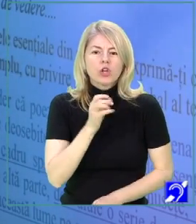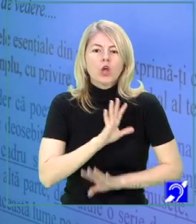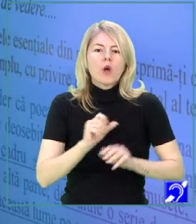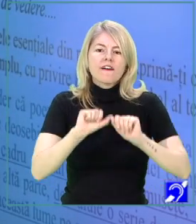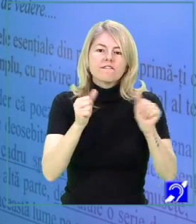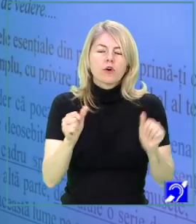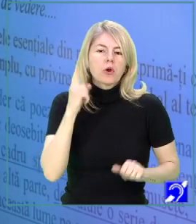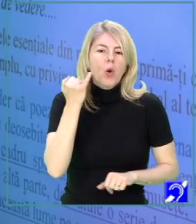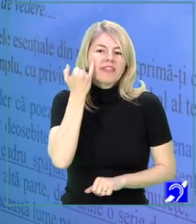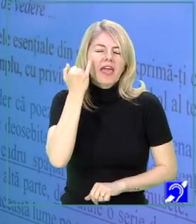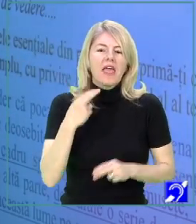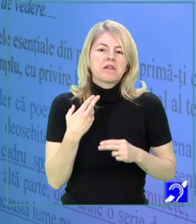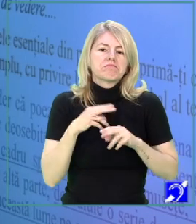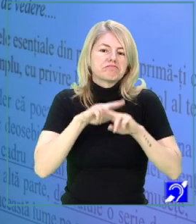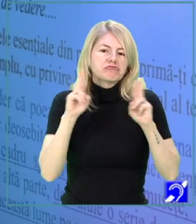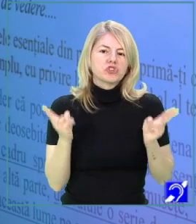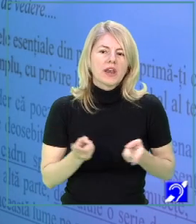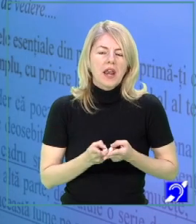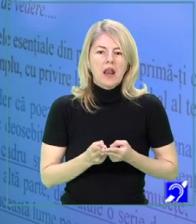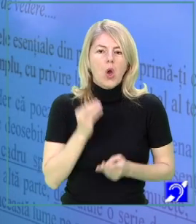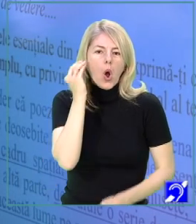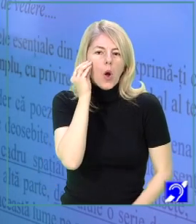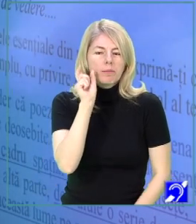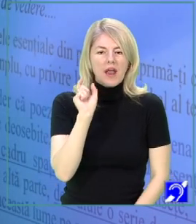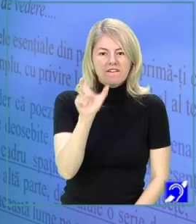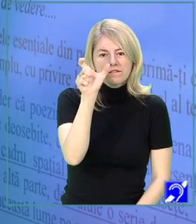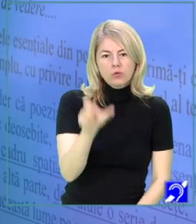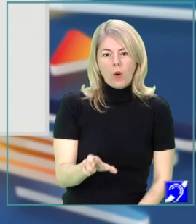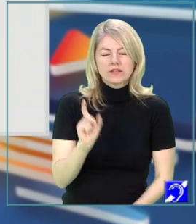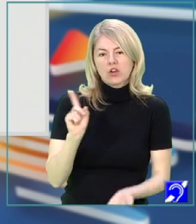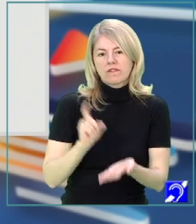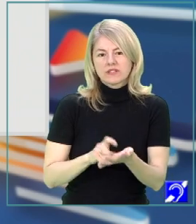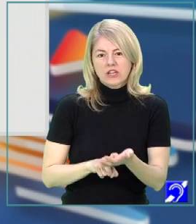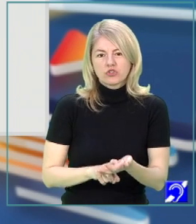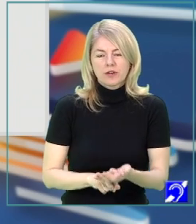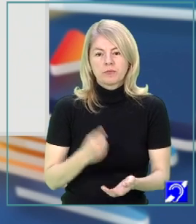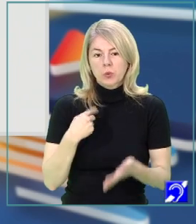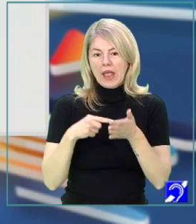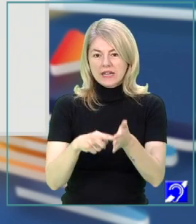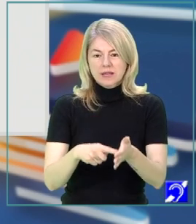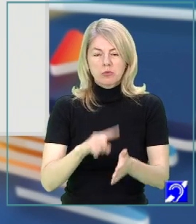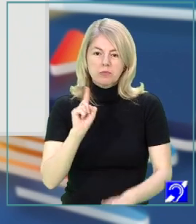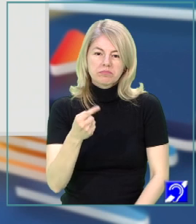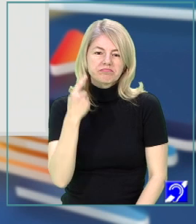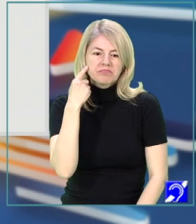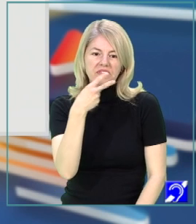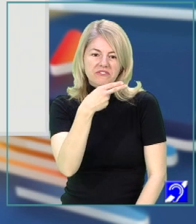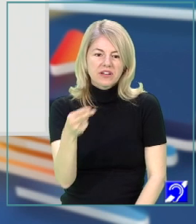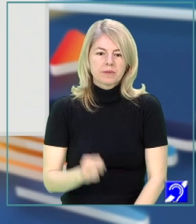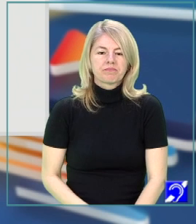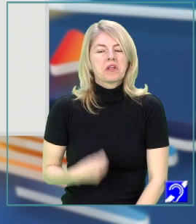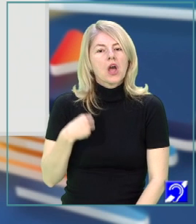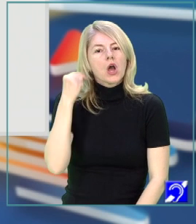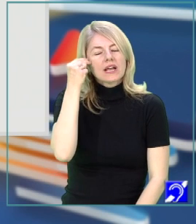formulați o idee generală. Vă exprimați opinia, așa cum vi se cere. Un exemplu ar putea suna cam așa.